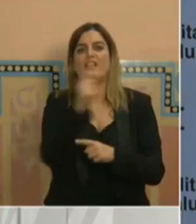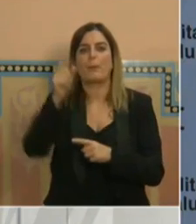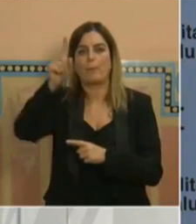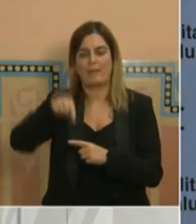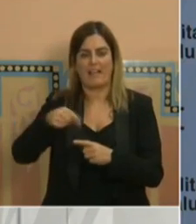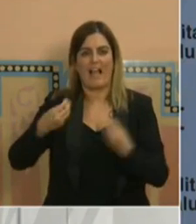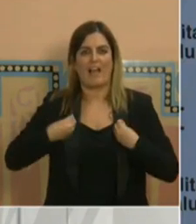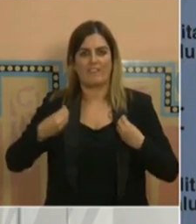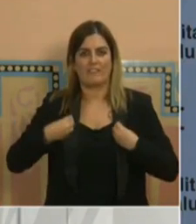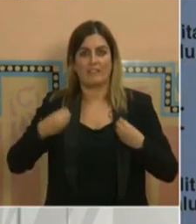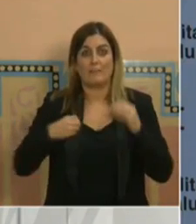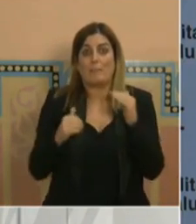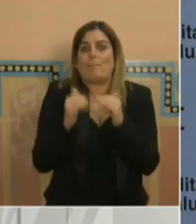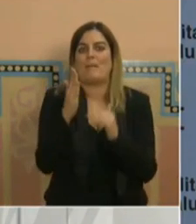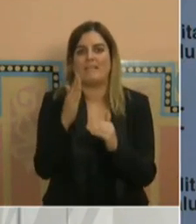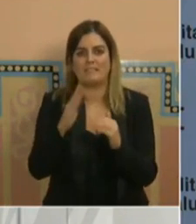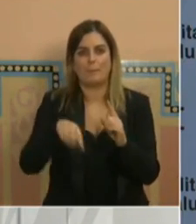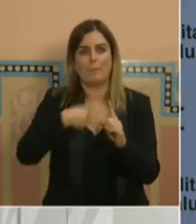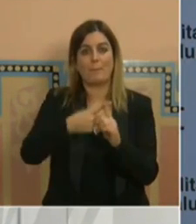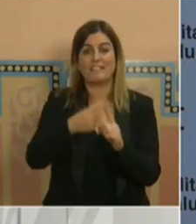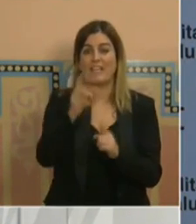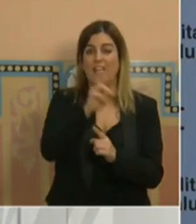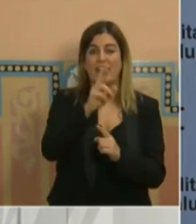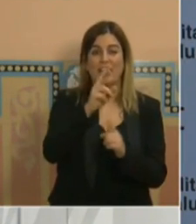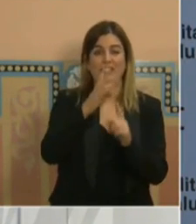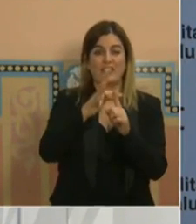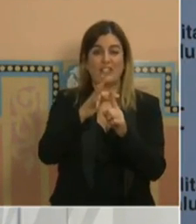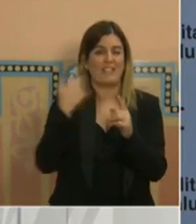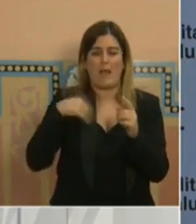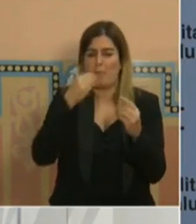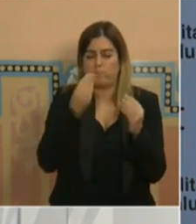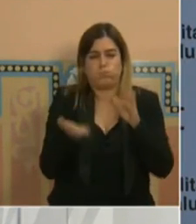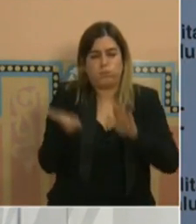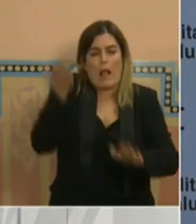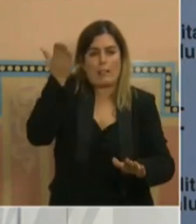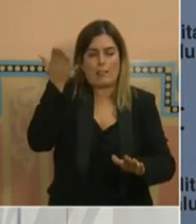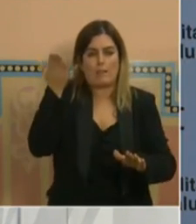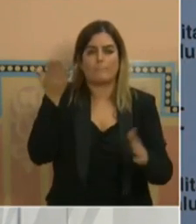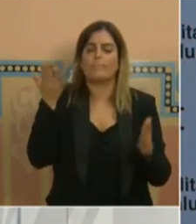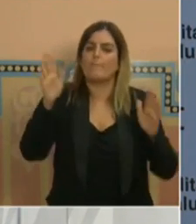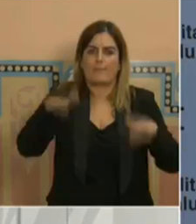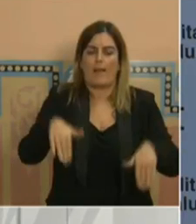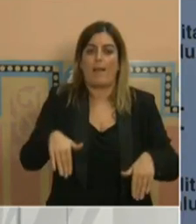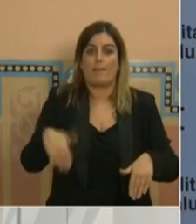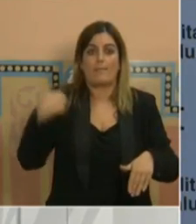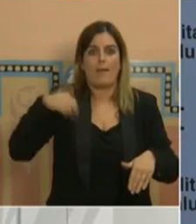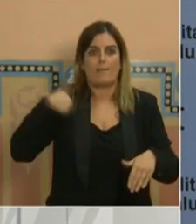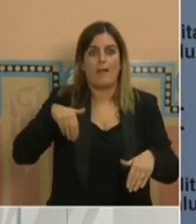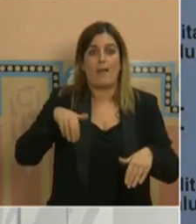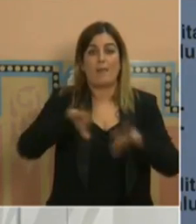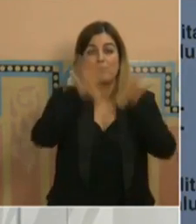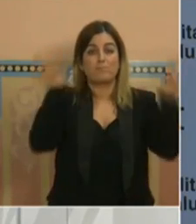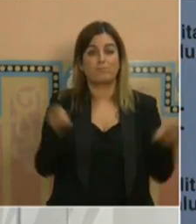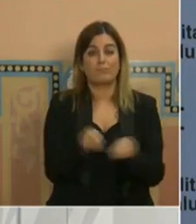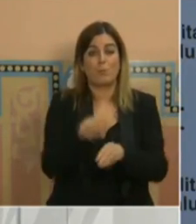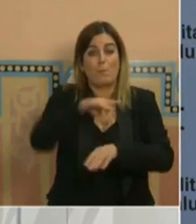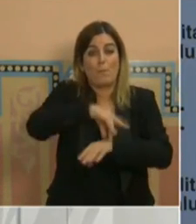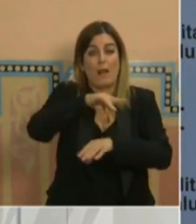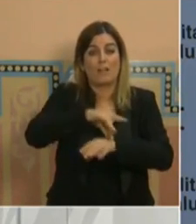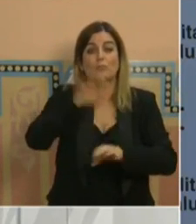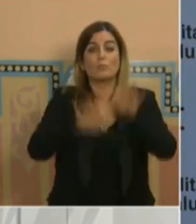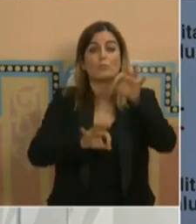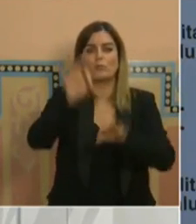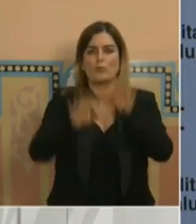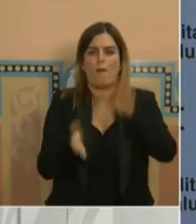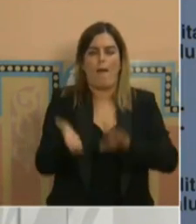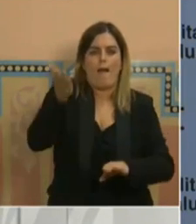amb la taxa de transmissió del virus alta, aquella RT que sempre parlem, amb un percentatge de positivitat alt, a la